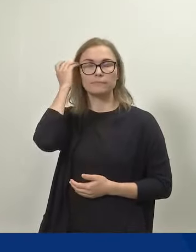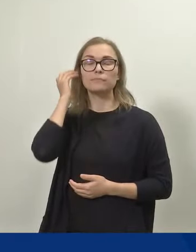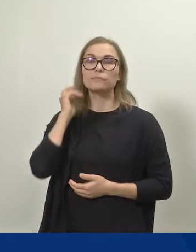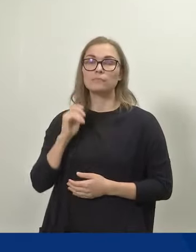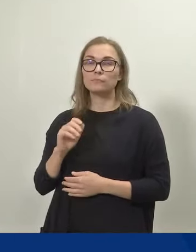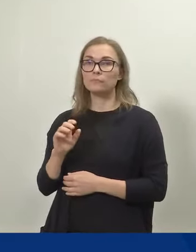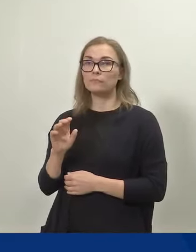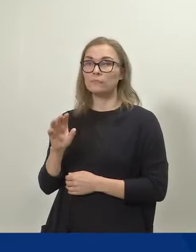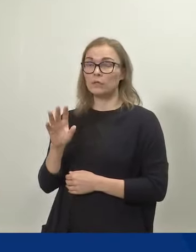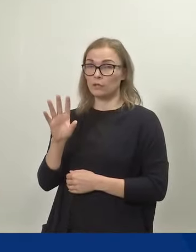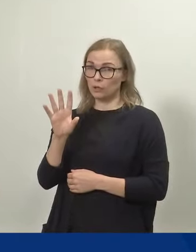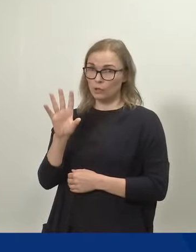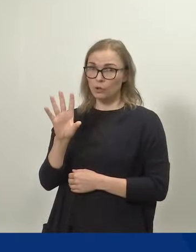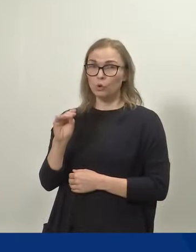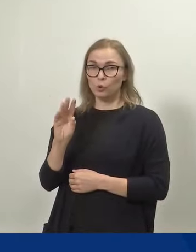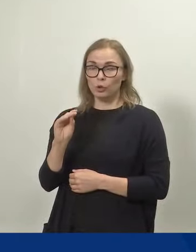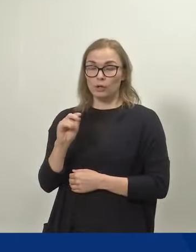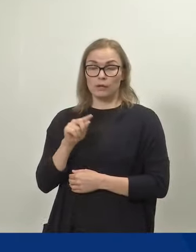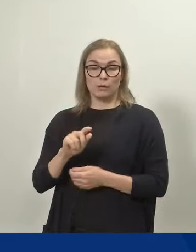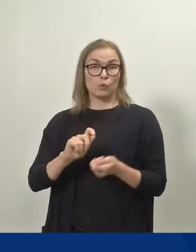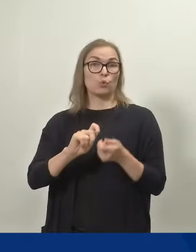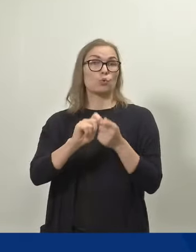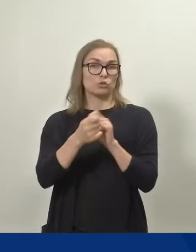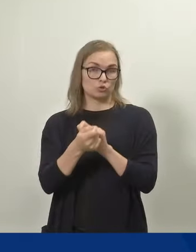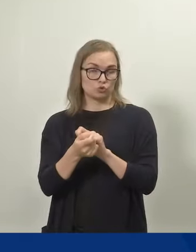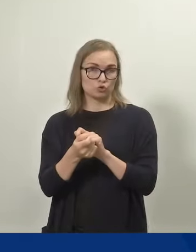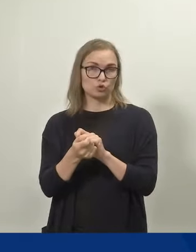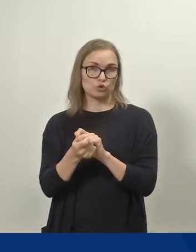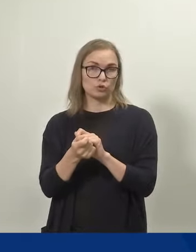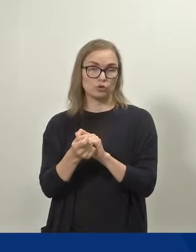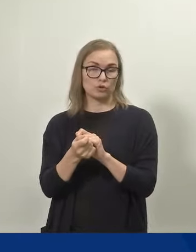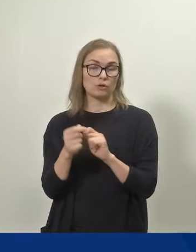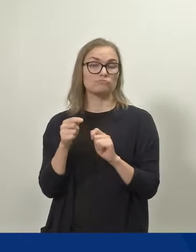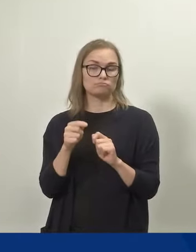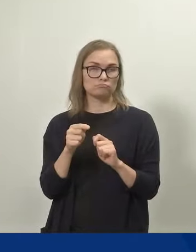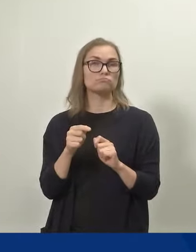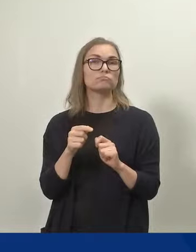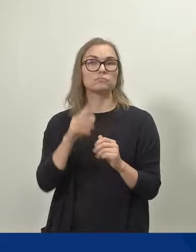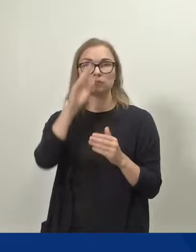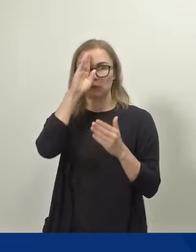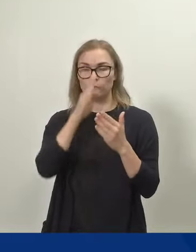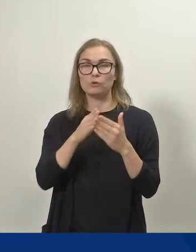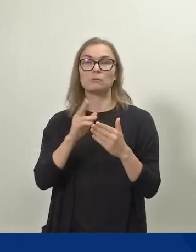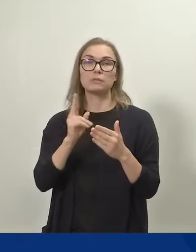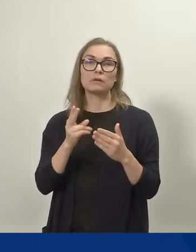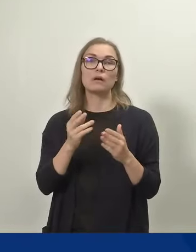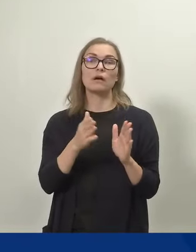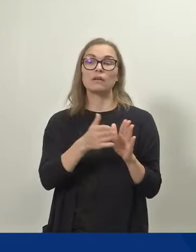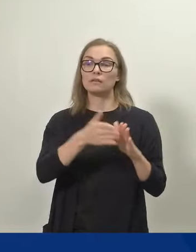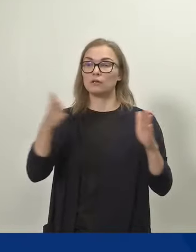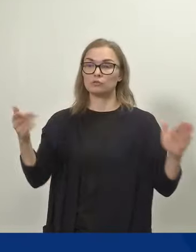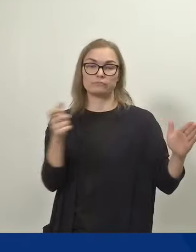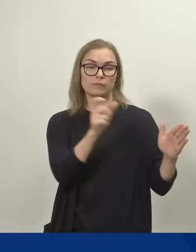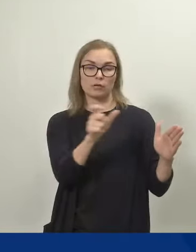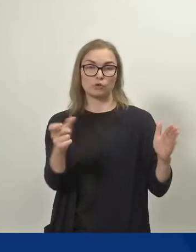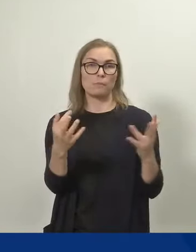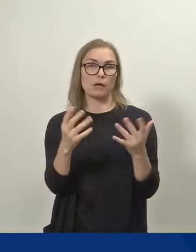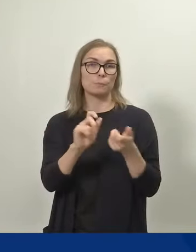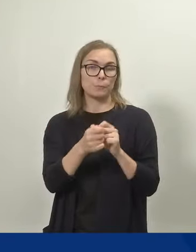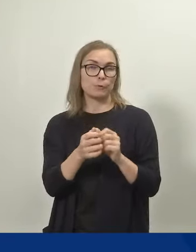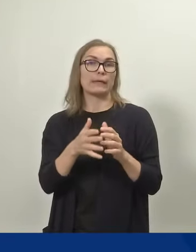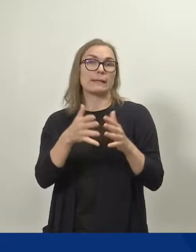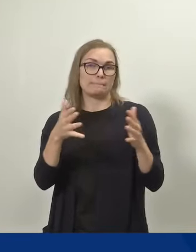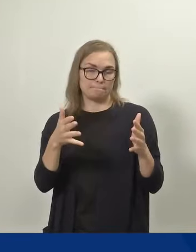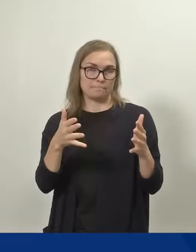Kyllä. Siis tässä uudistuksessa tämä uudistus lisää nyt sitten näiden jaksojen määrää. Eli nykyisestä